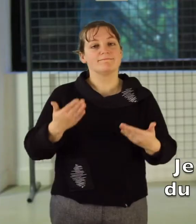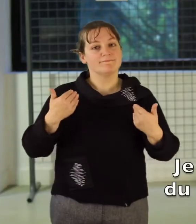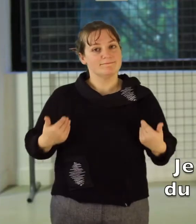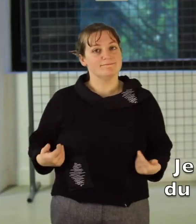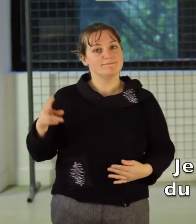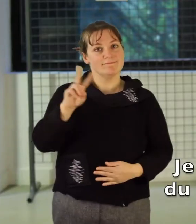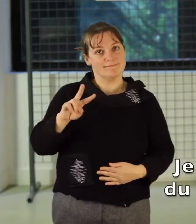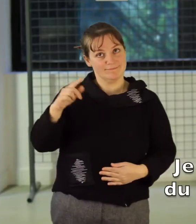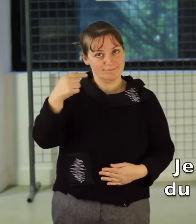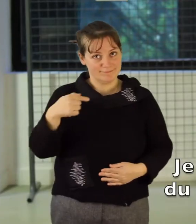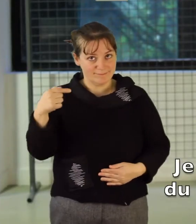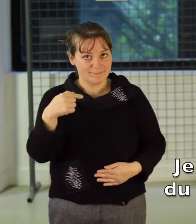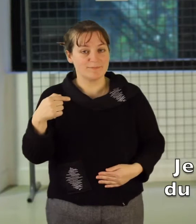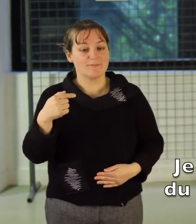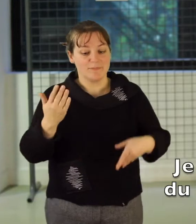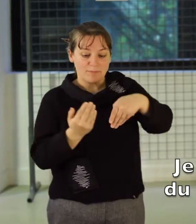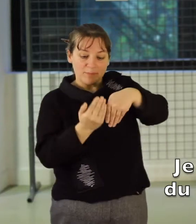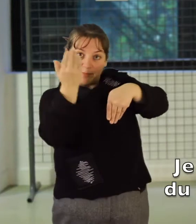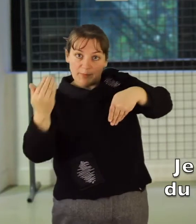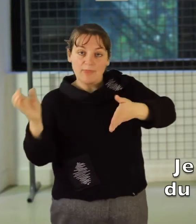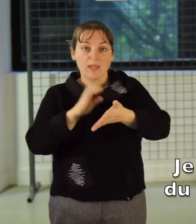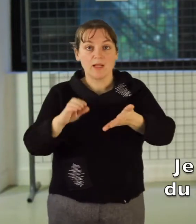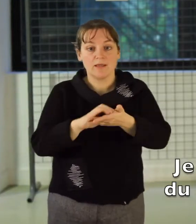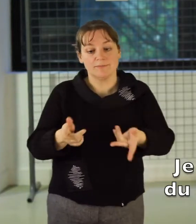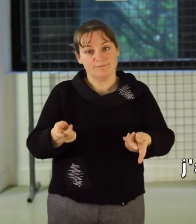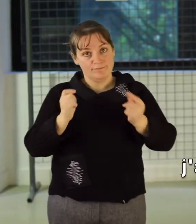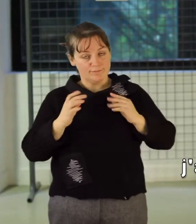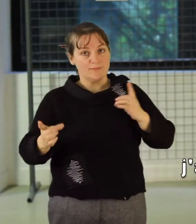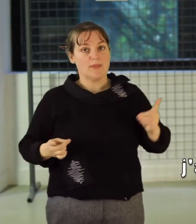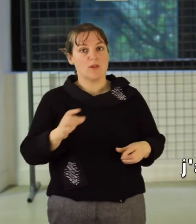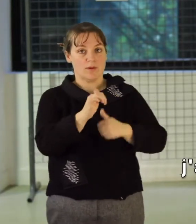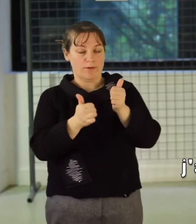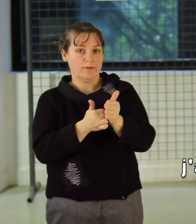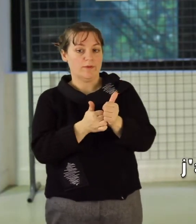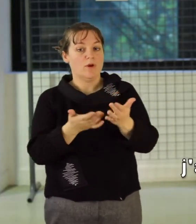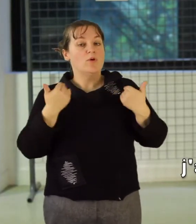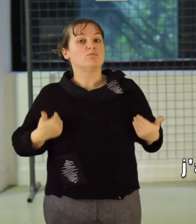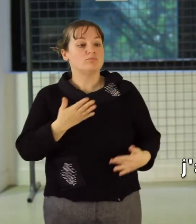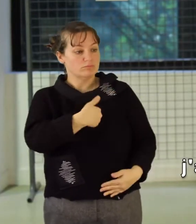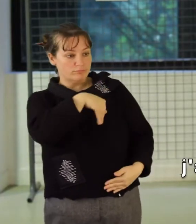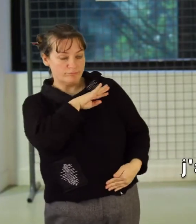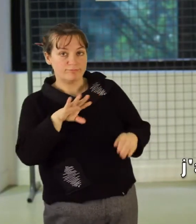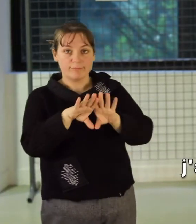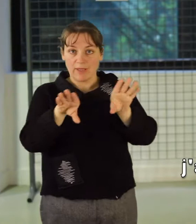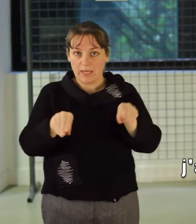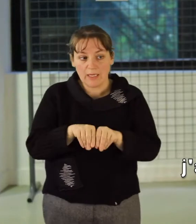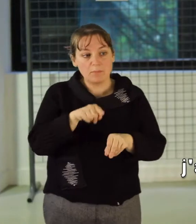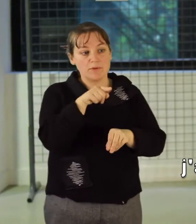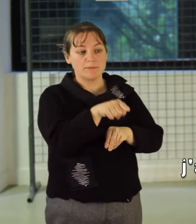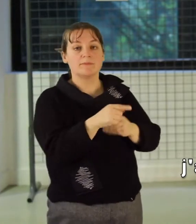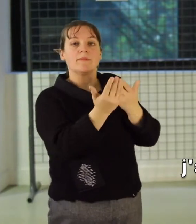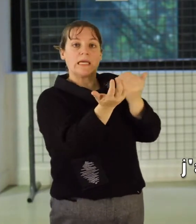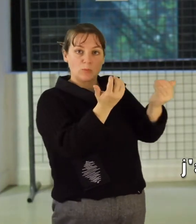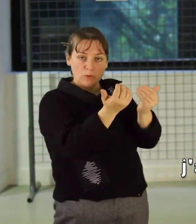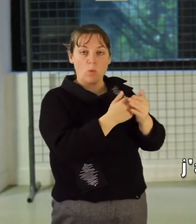Je suis Virginie Valenzi, directeur adjoint du Muséum d'Histoire Naturelle de Toulouse. J'ai en charge une direction qui s